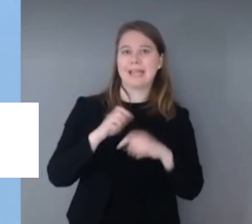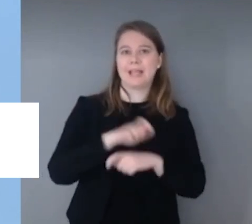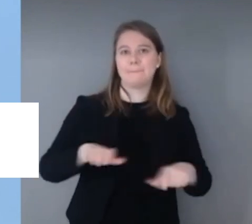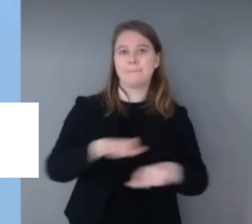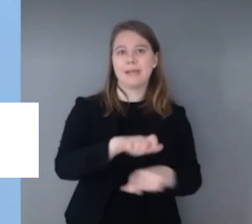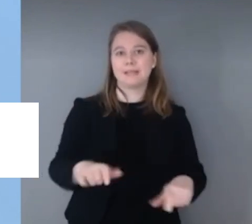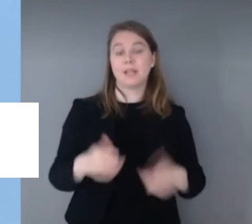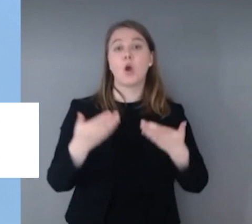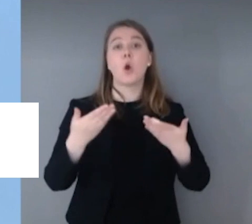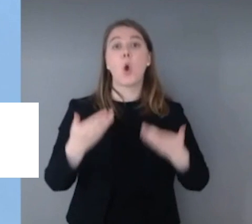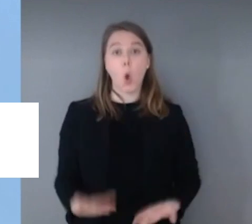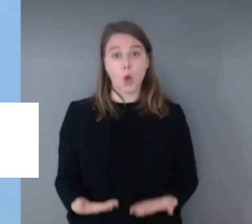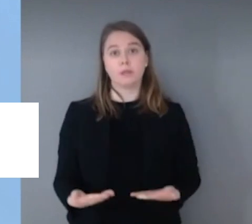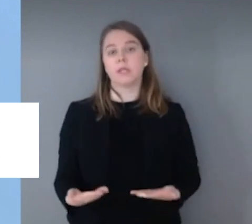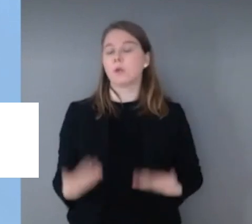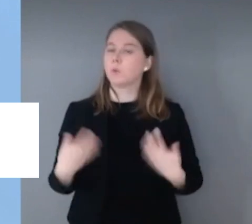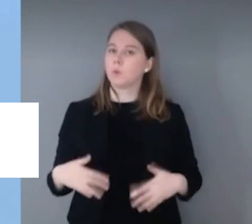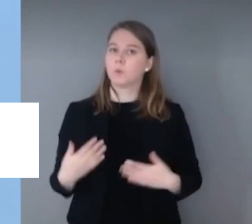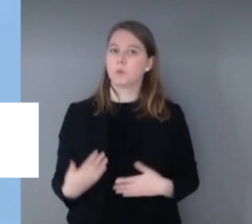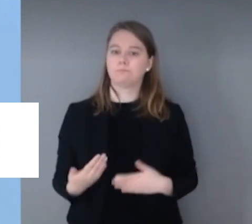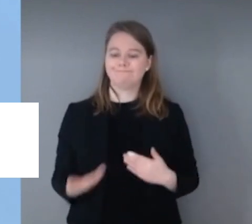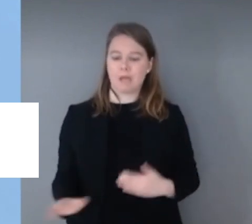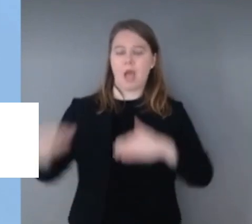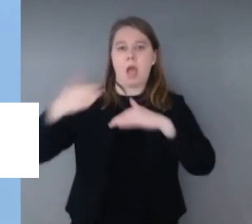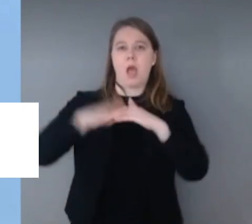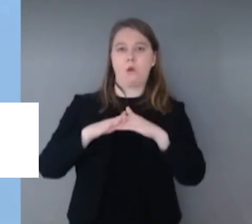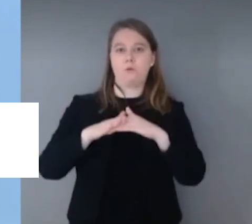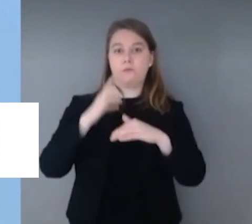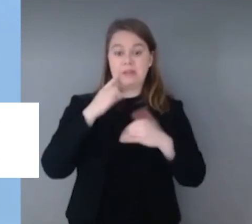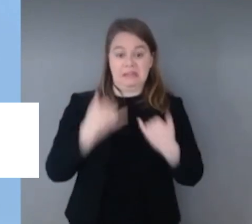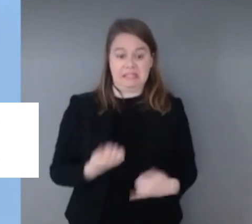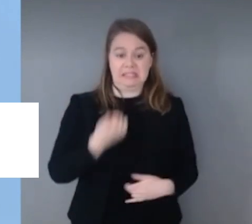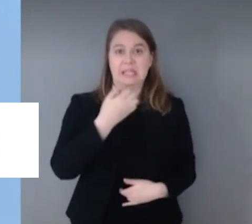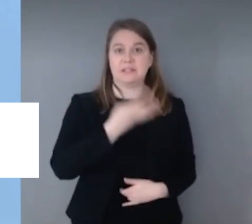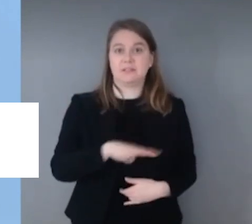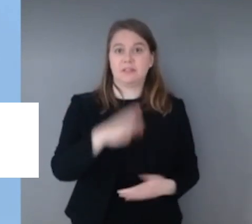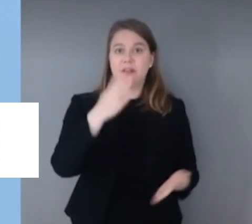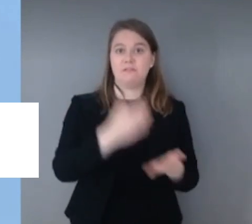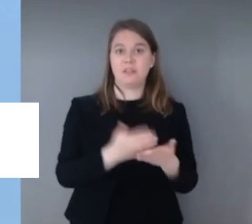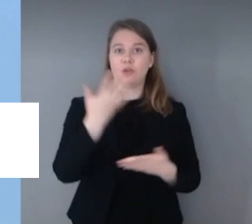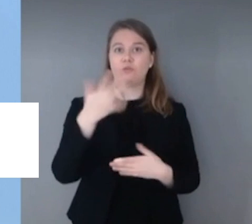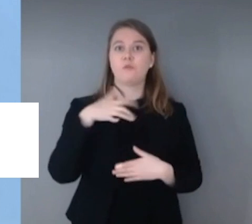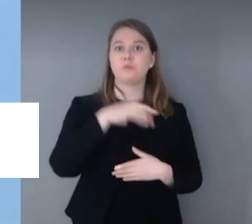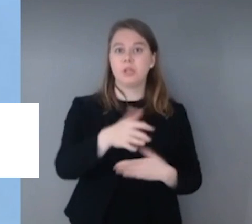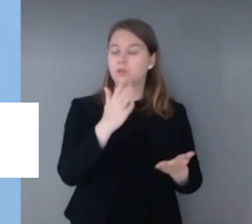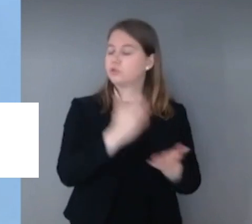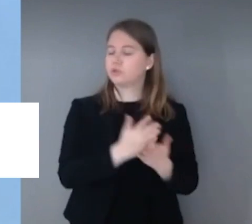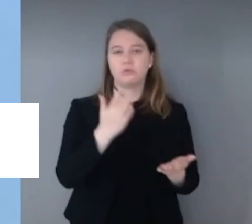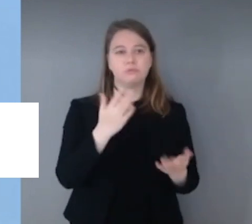heute bereits eine weitere Aufstockung nach dem ersten Quartal, wo diese 5 Millionen bereits gebunden wurden,